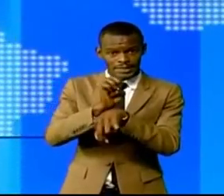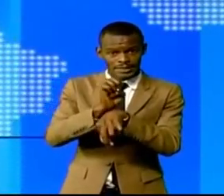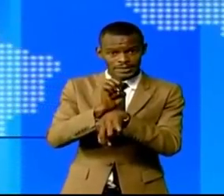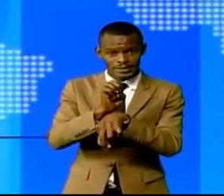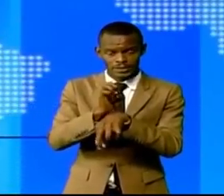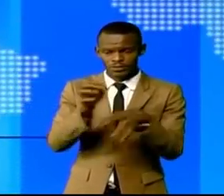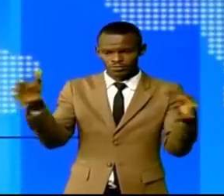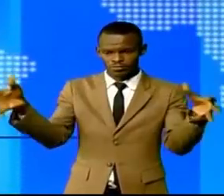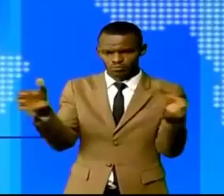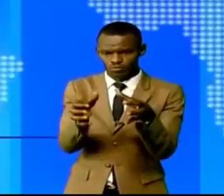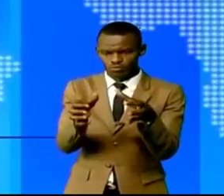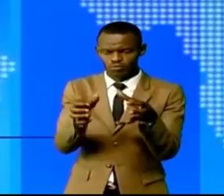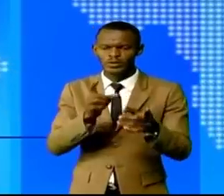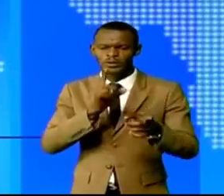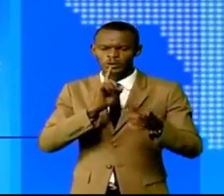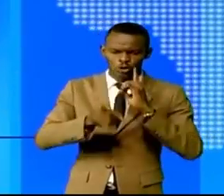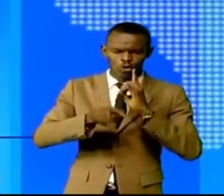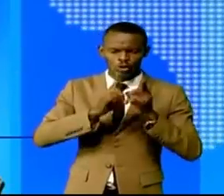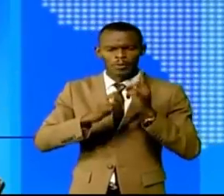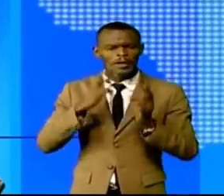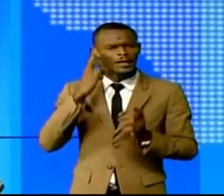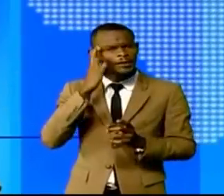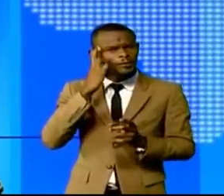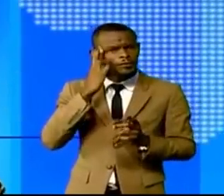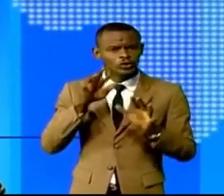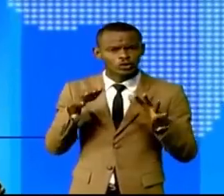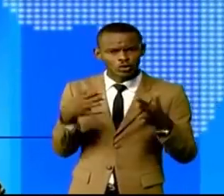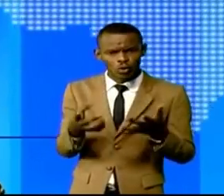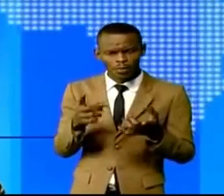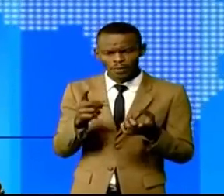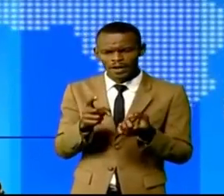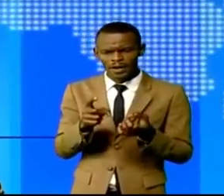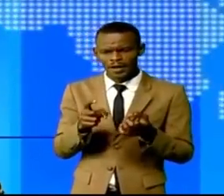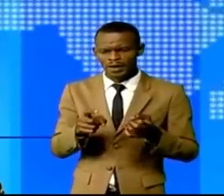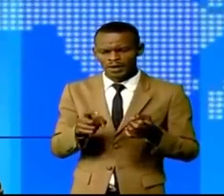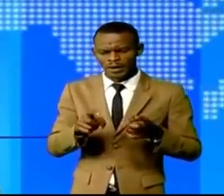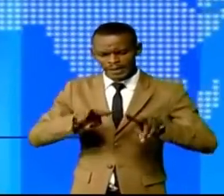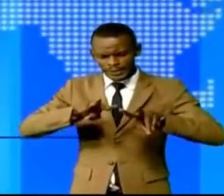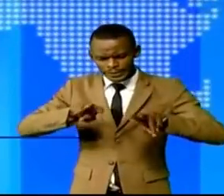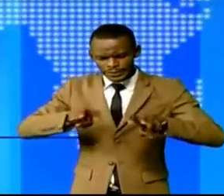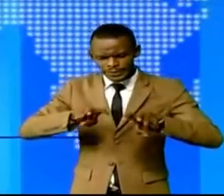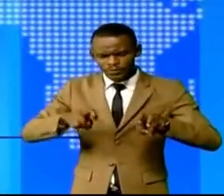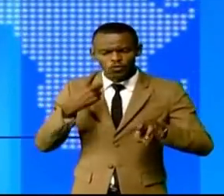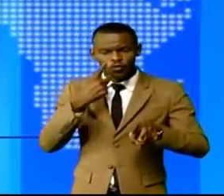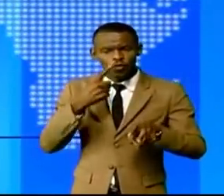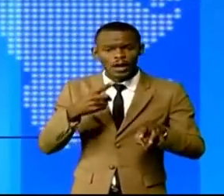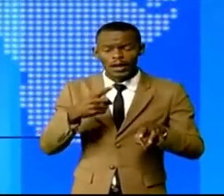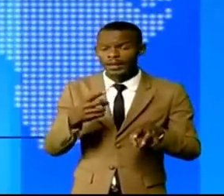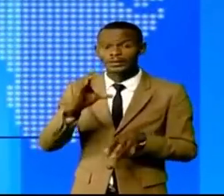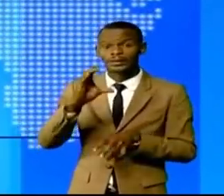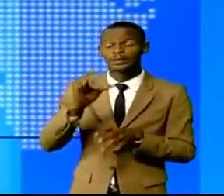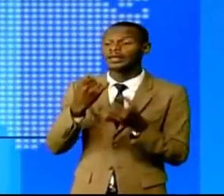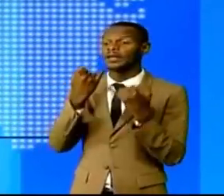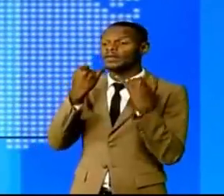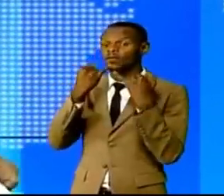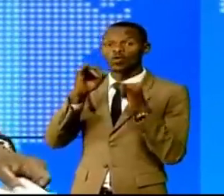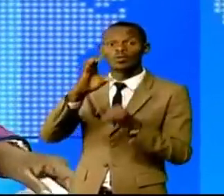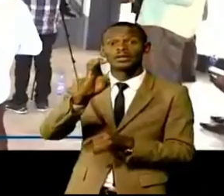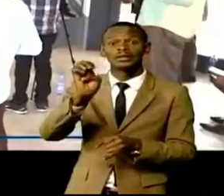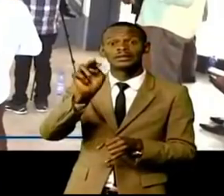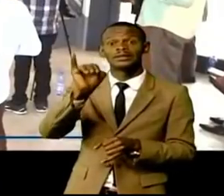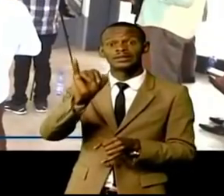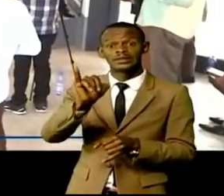'adoption de la loi électorale au gouvernement d'organiser les élections dans le délai constitutionnel Serge Mata pour le reportage